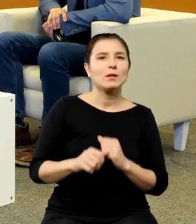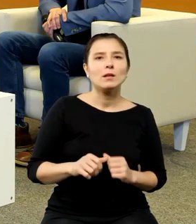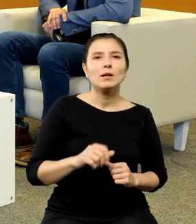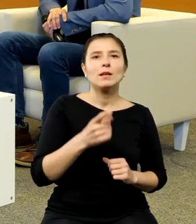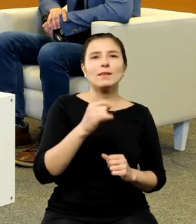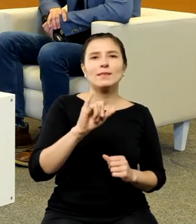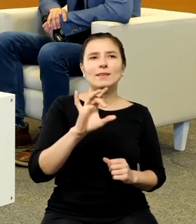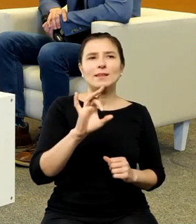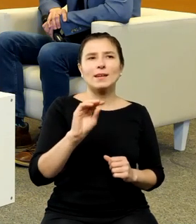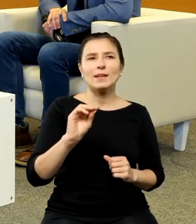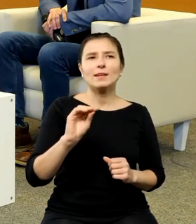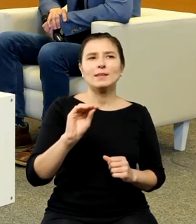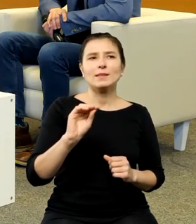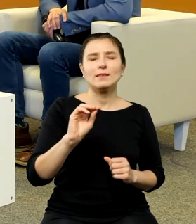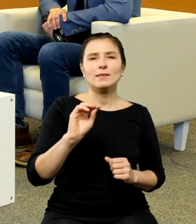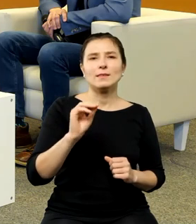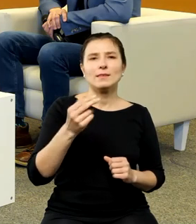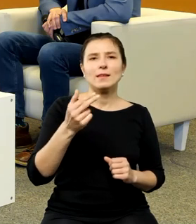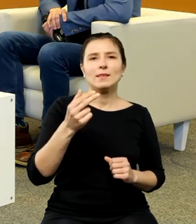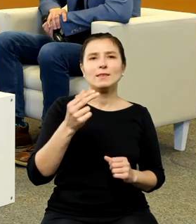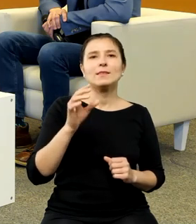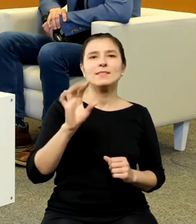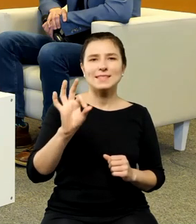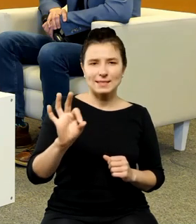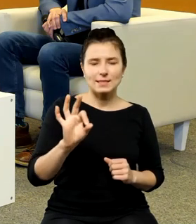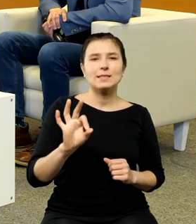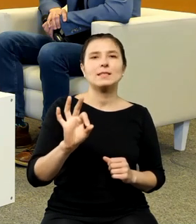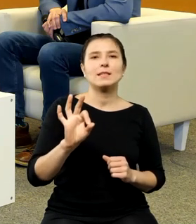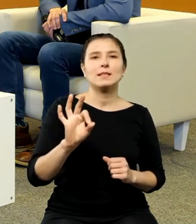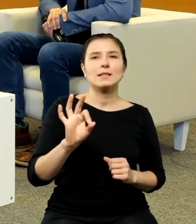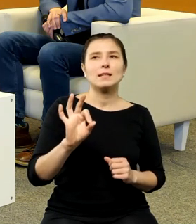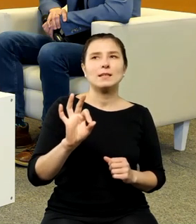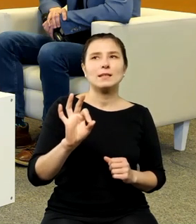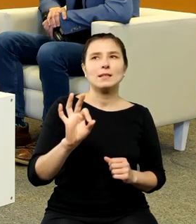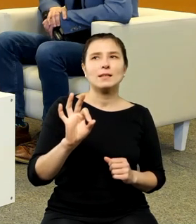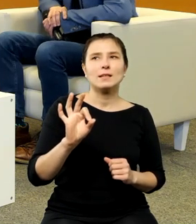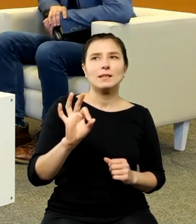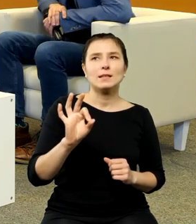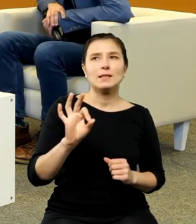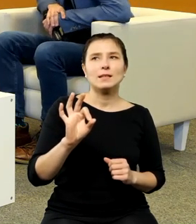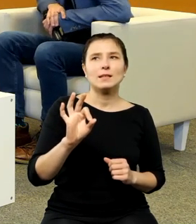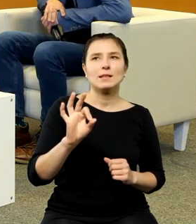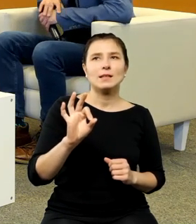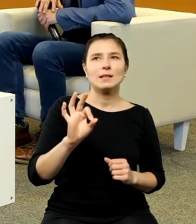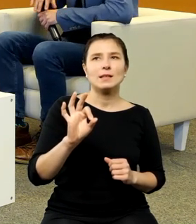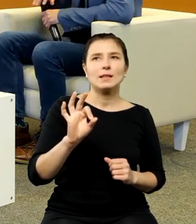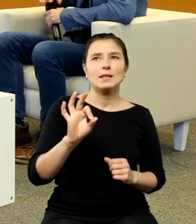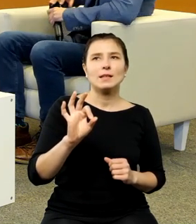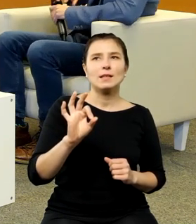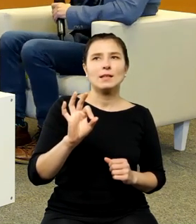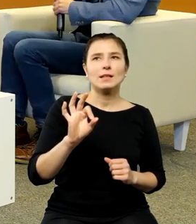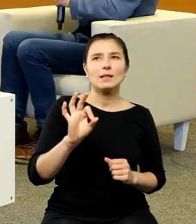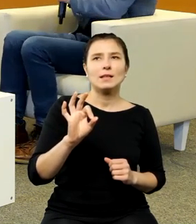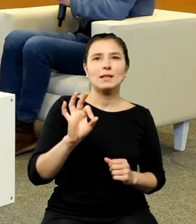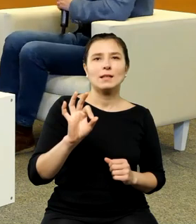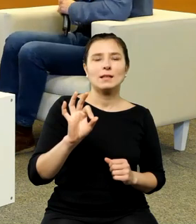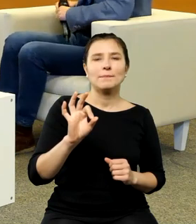Digges, który miał syna Tomasa Diggesa, albo odwrotnie nigdy ich nie... Syna Tomasa. To dobrze.